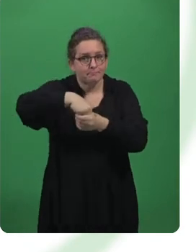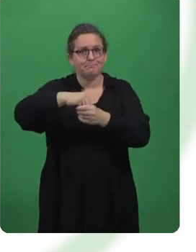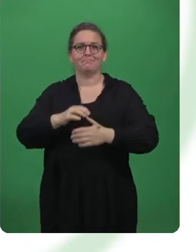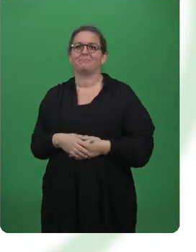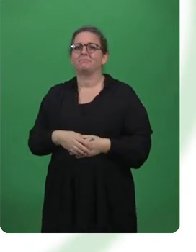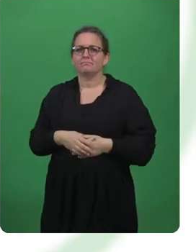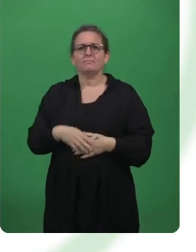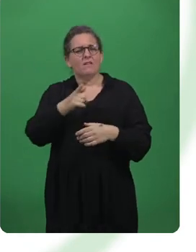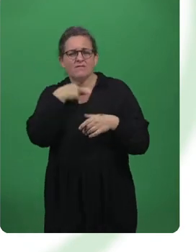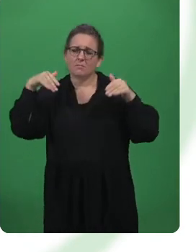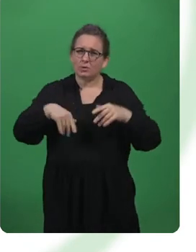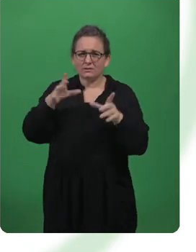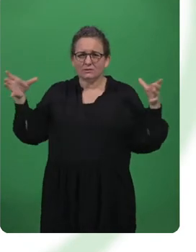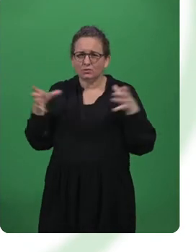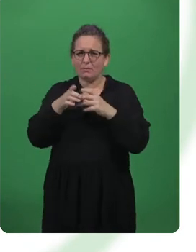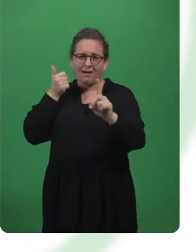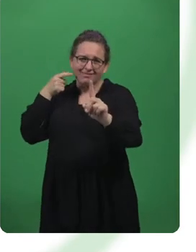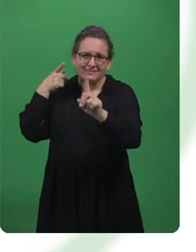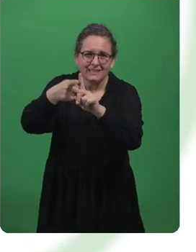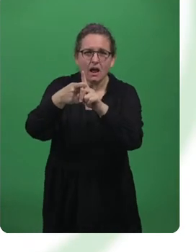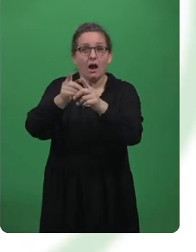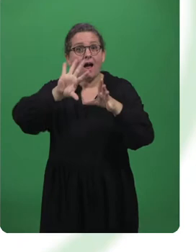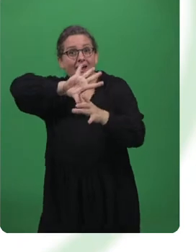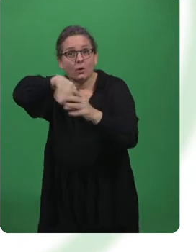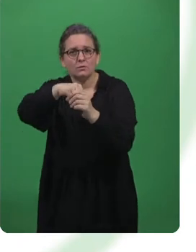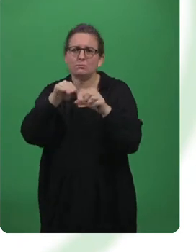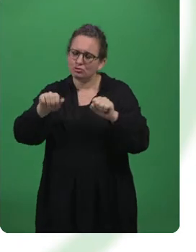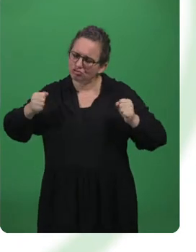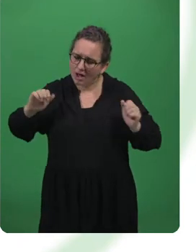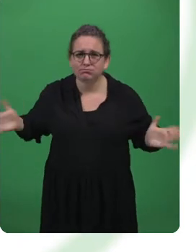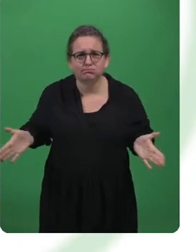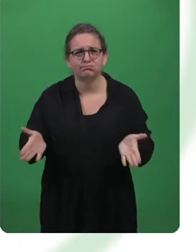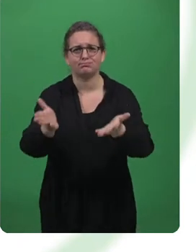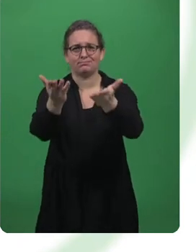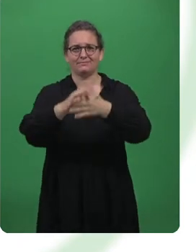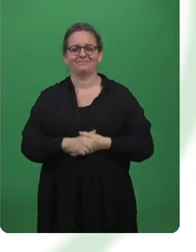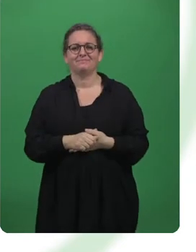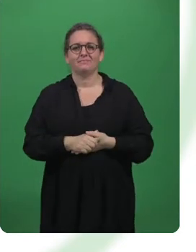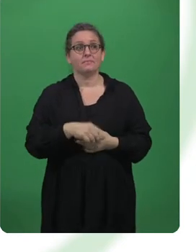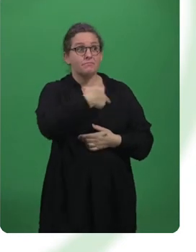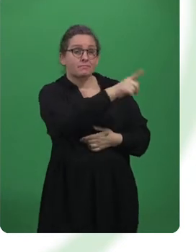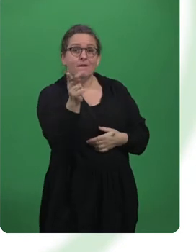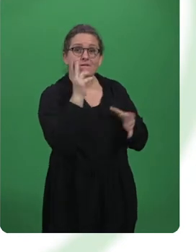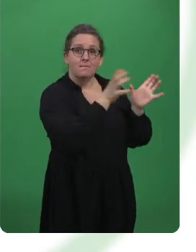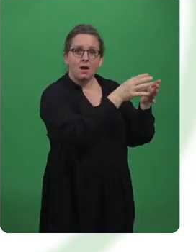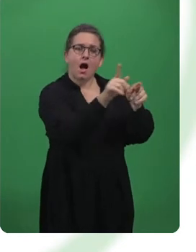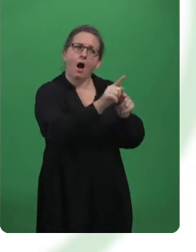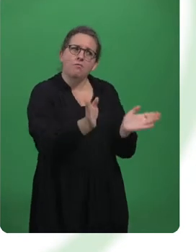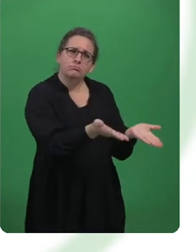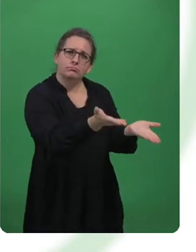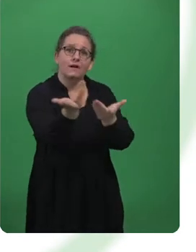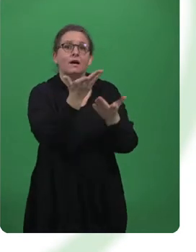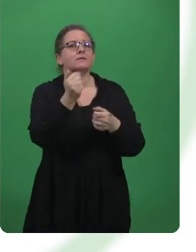Es muss unser gemeinsames Ziel sein, die Inklusion so stark als möglich voranzutreiben. Unternehmen sind gefordert,